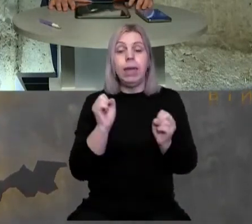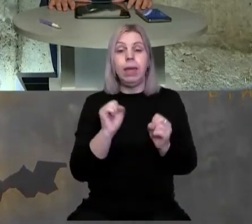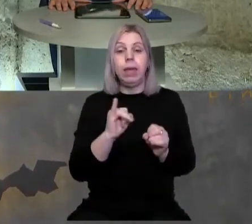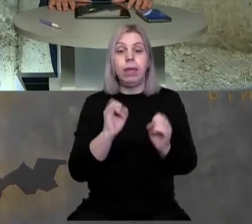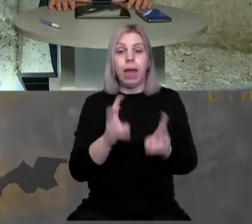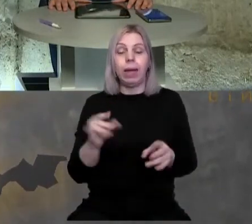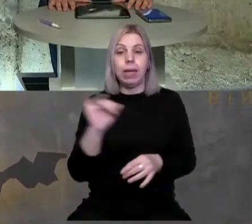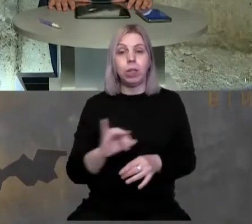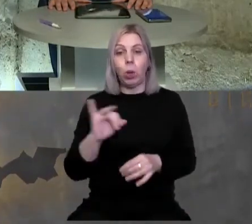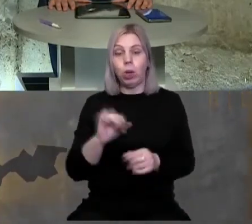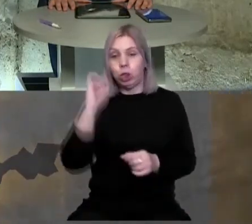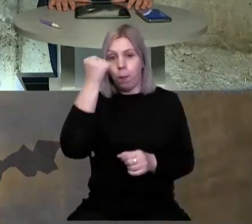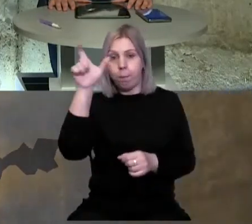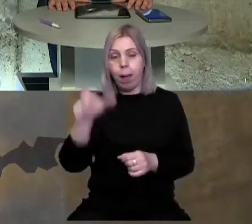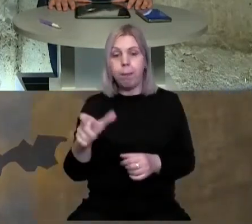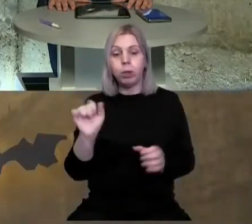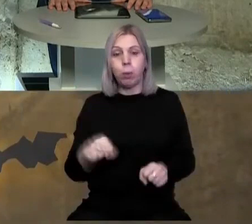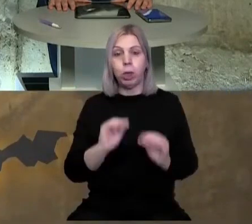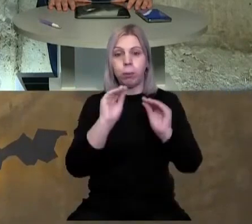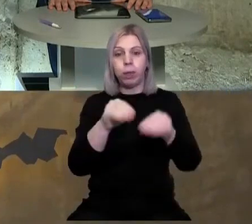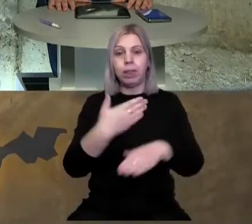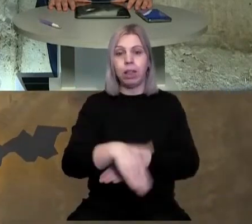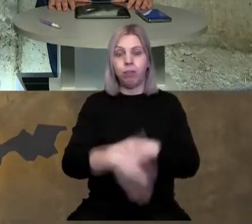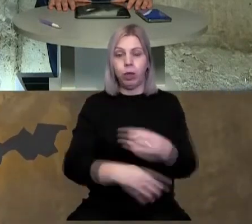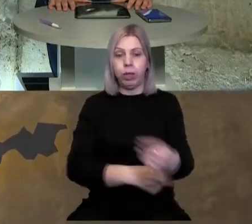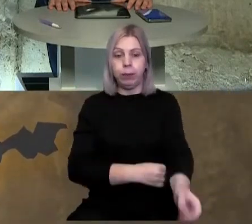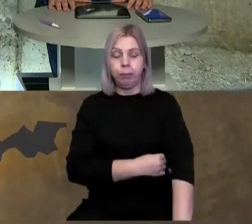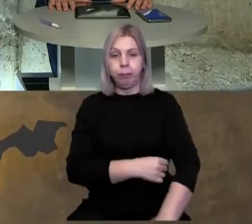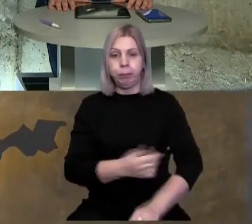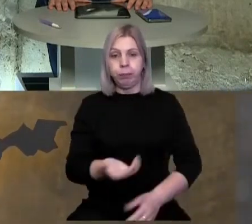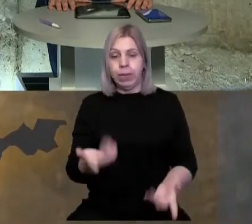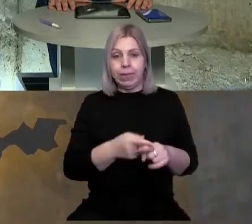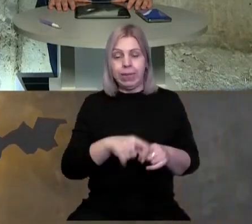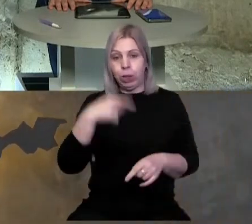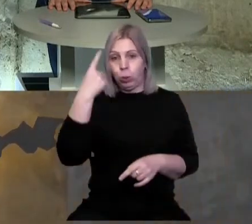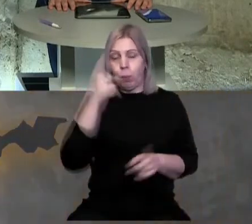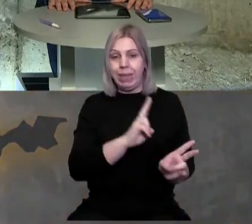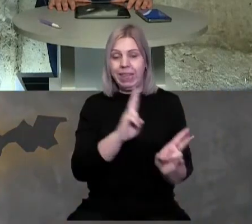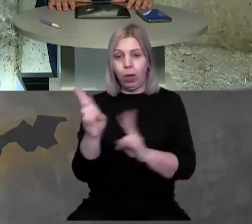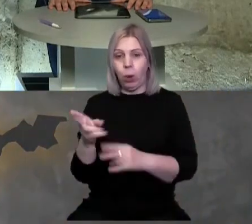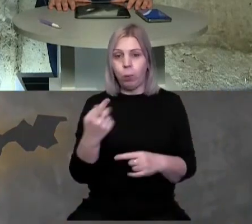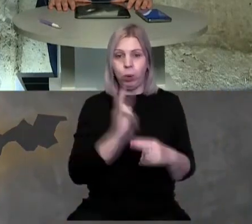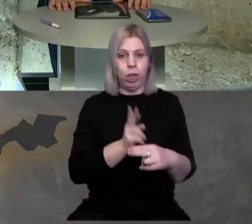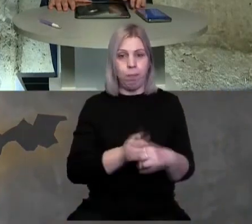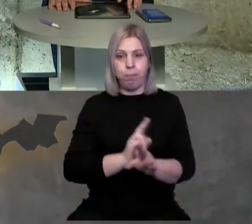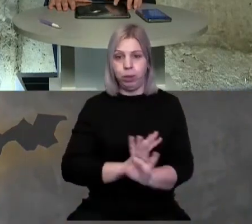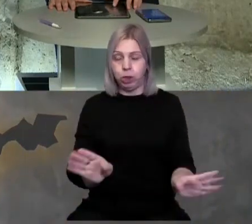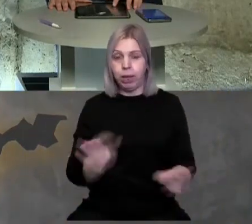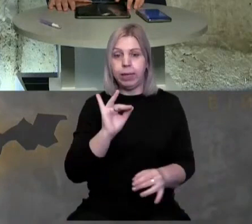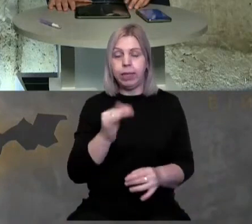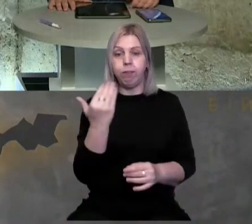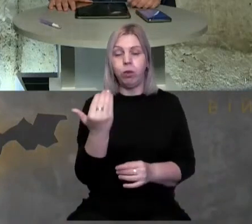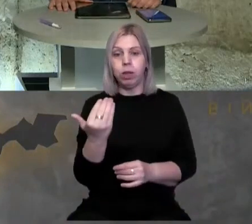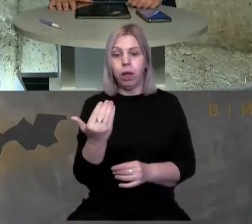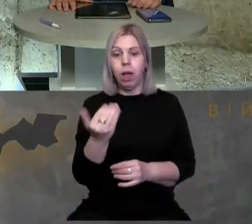історичну пам'ятку можна помістити на дворі, бо це, думаю, що нікому не завадить. І